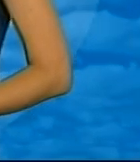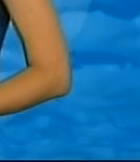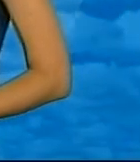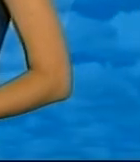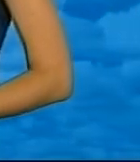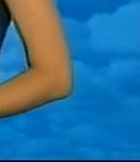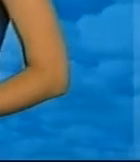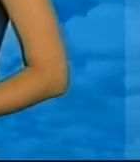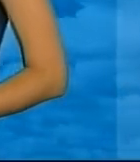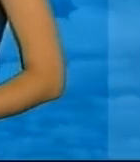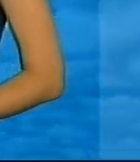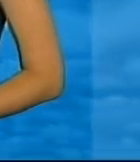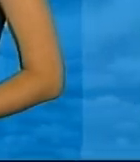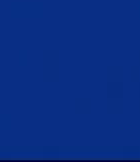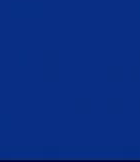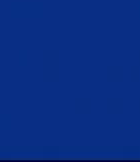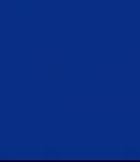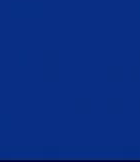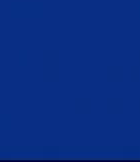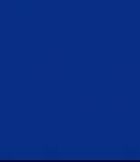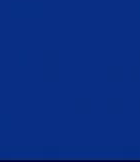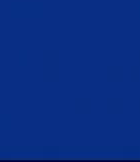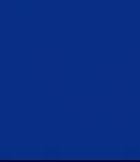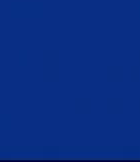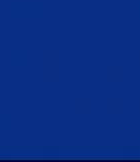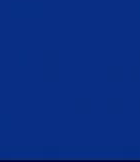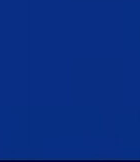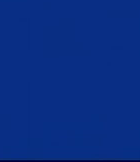нами на телеканалі Йоак Кропивницький. Дякую